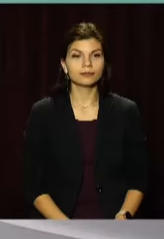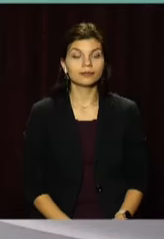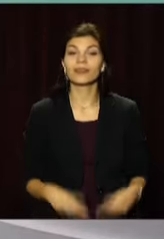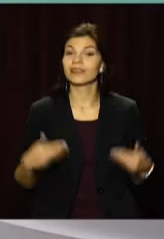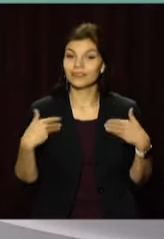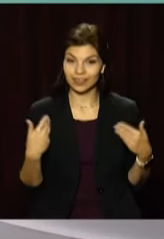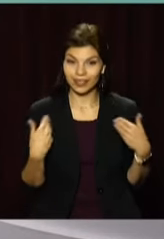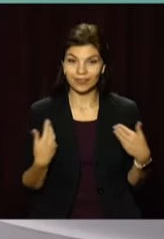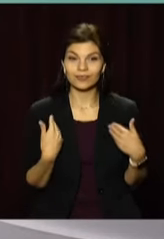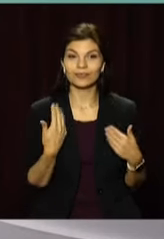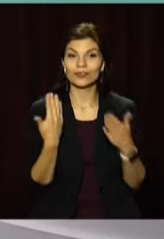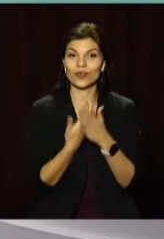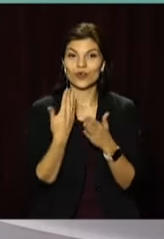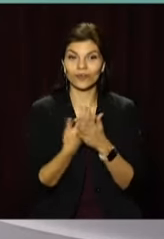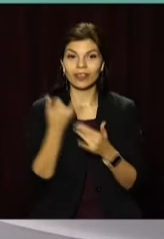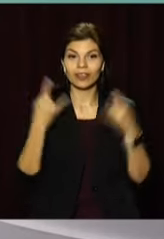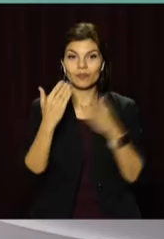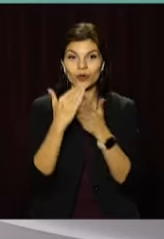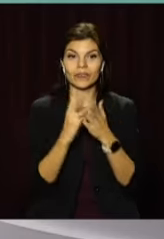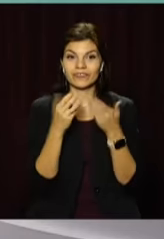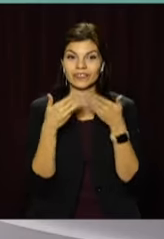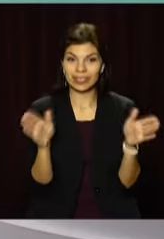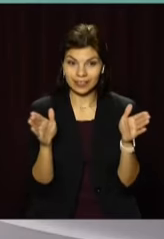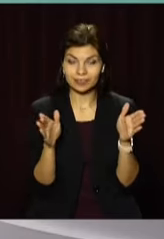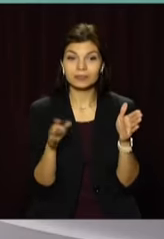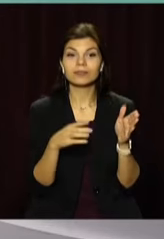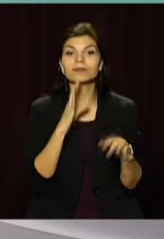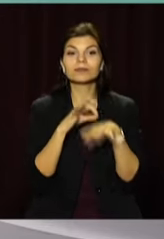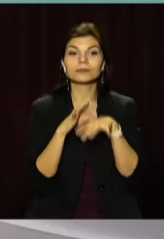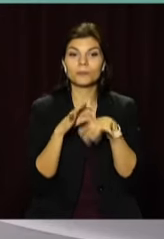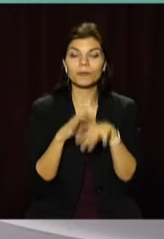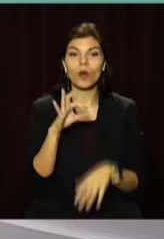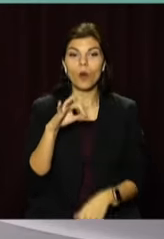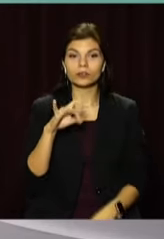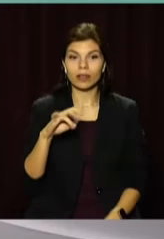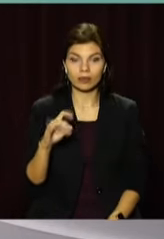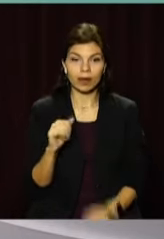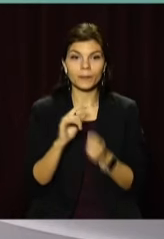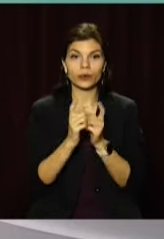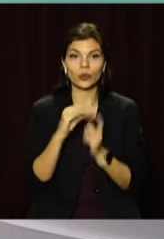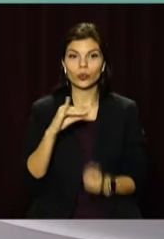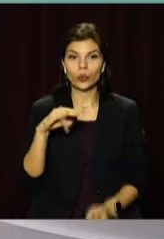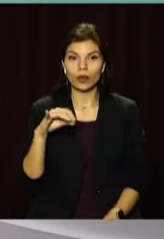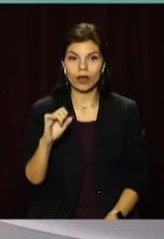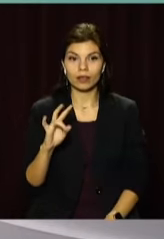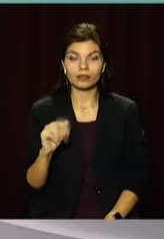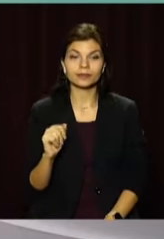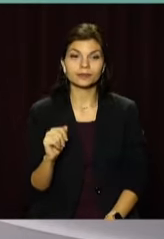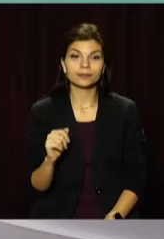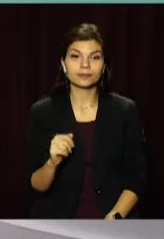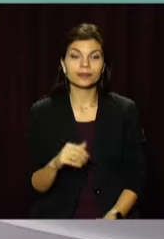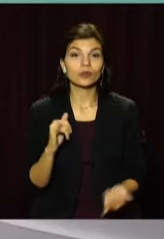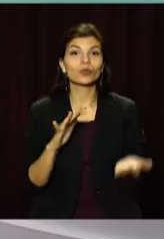Вітаю! ефірі новини на Відкритому. В студії Олександра Філь та сурдоперекладачка Юліана Пуговкіна.